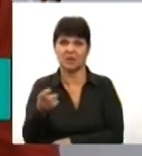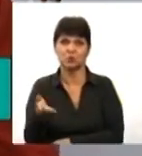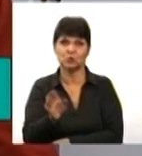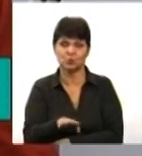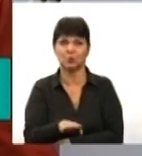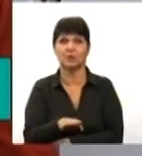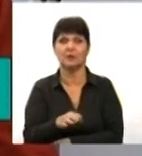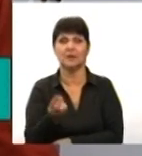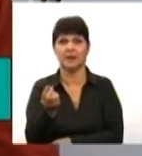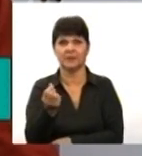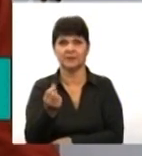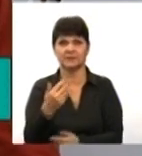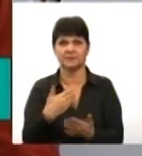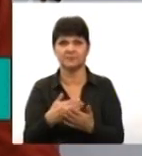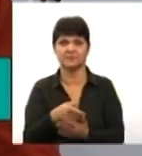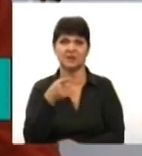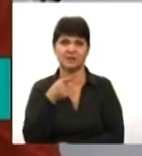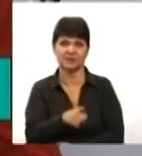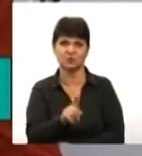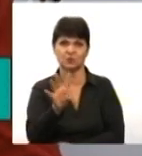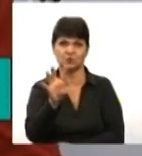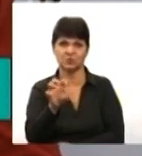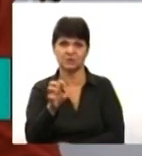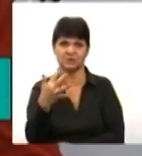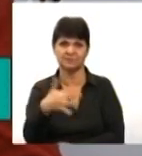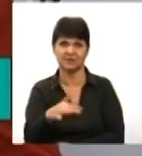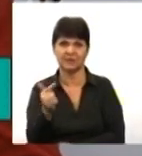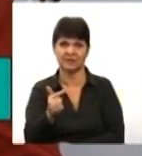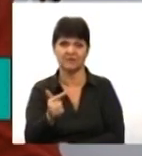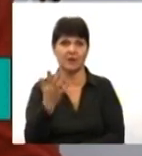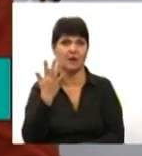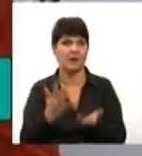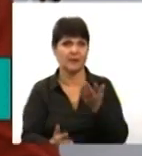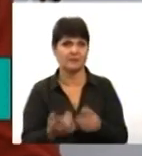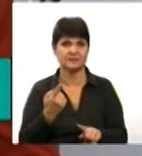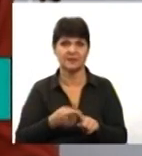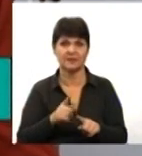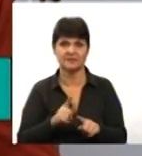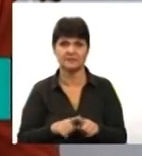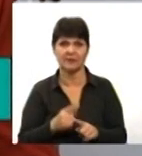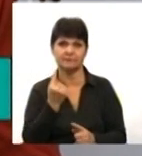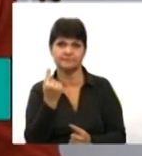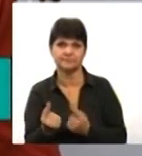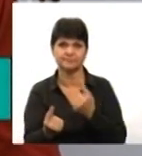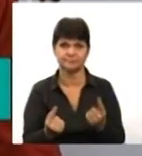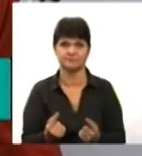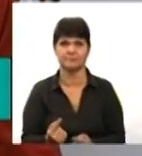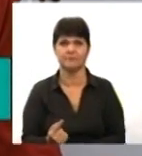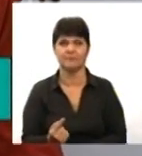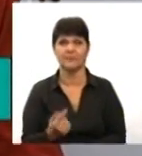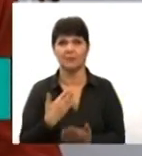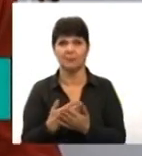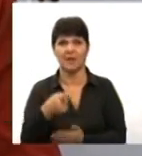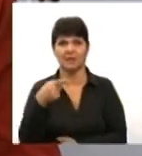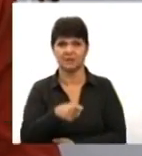ціна близько 1450 гривень. Якщо це одинокі, в межах полтора тисячі.